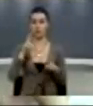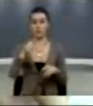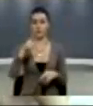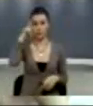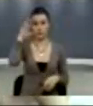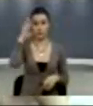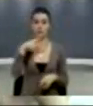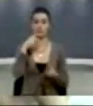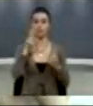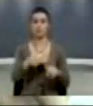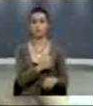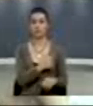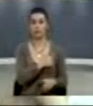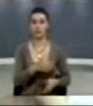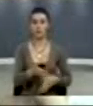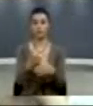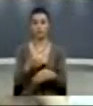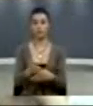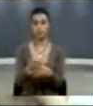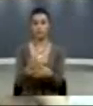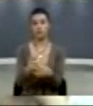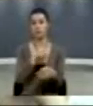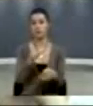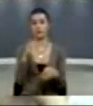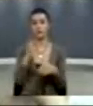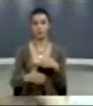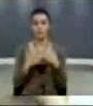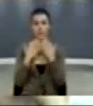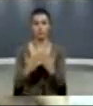zëtu se kame e përkra këtë pun, e qëndë erin fund. Ju fëndë erit.